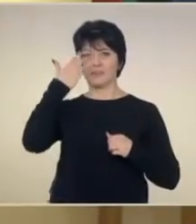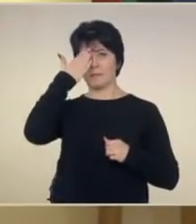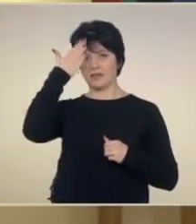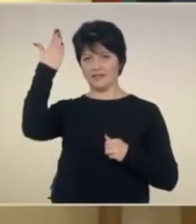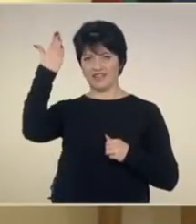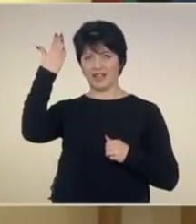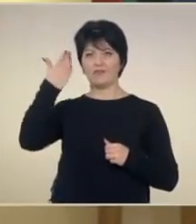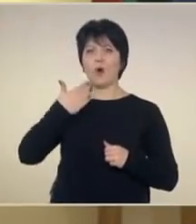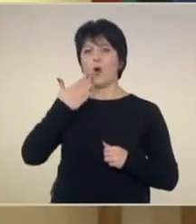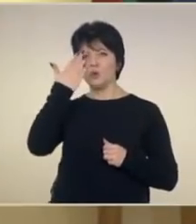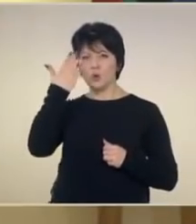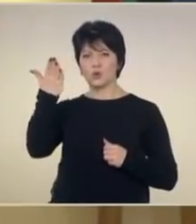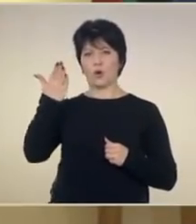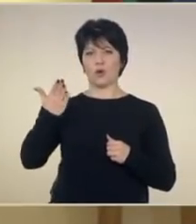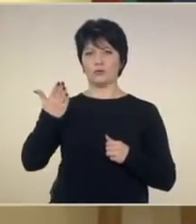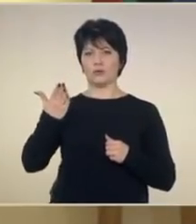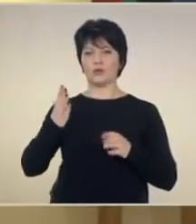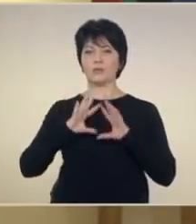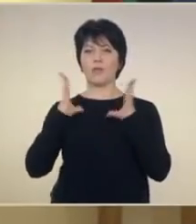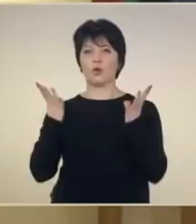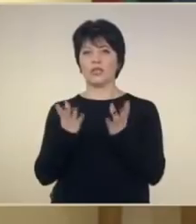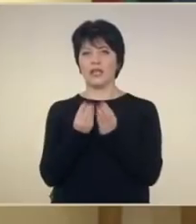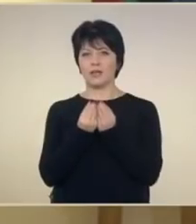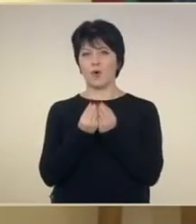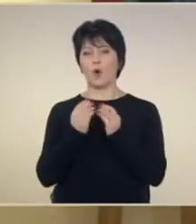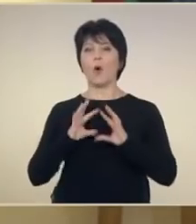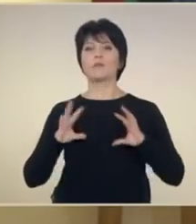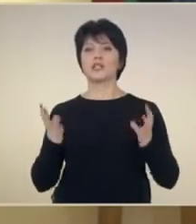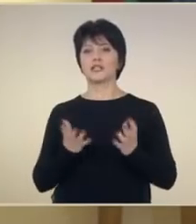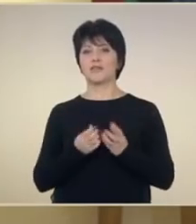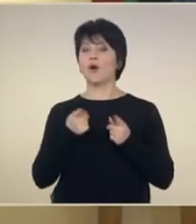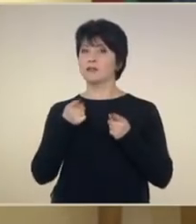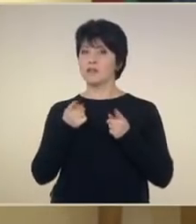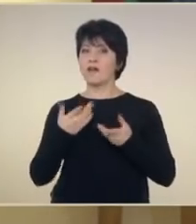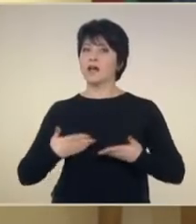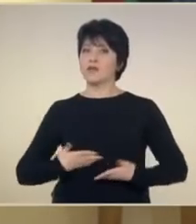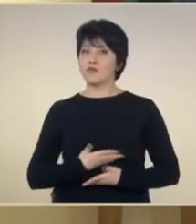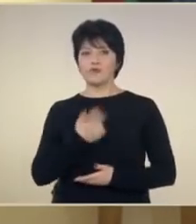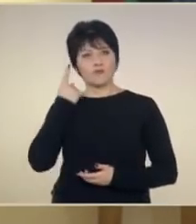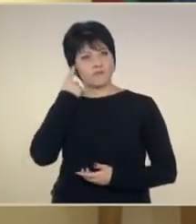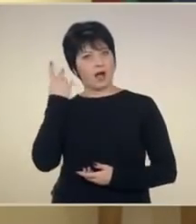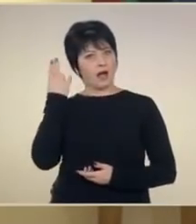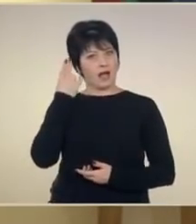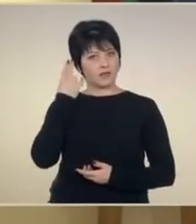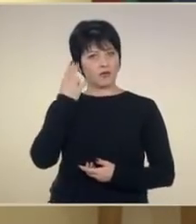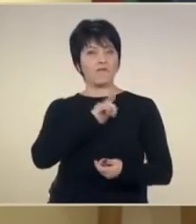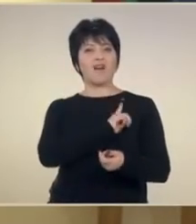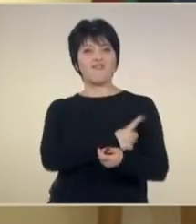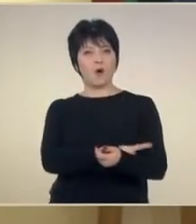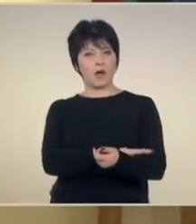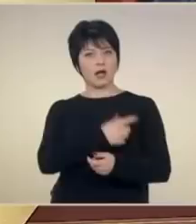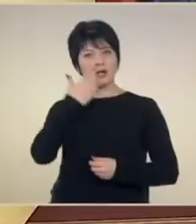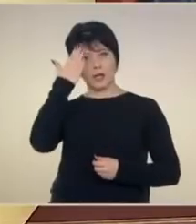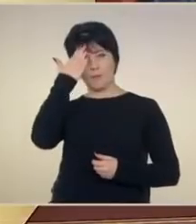достойно и сплутено общество. А за това са нужни разум, воля и морал.